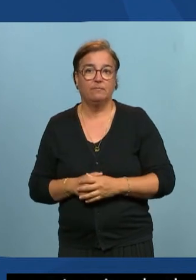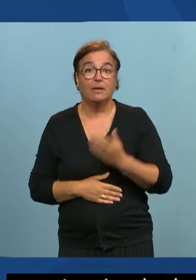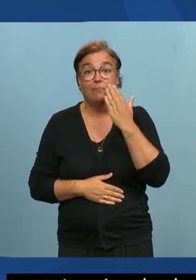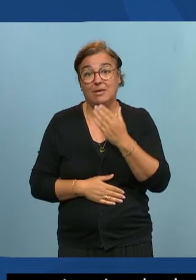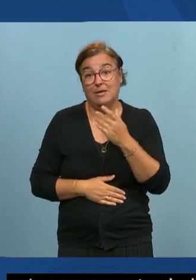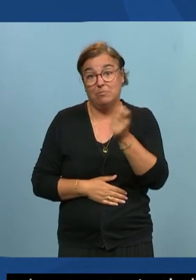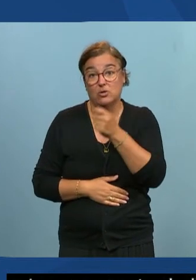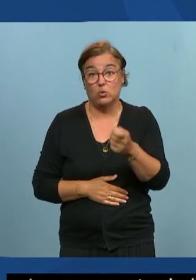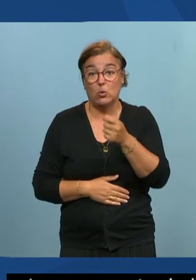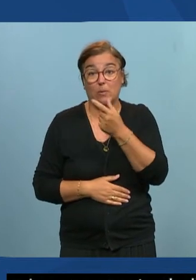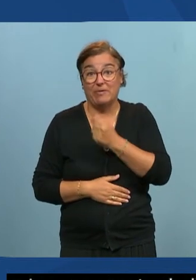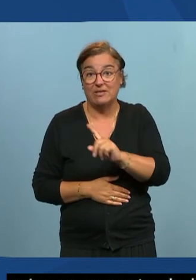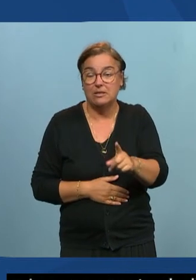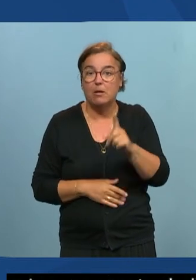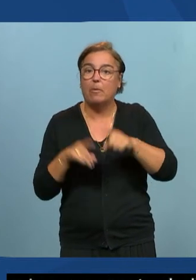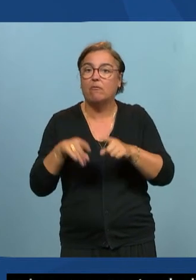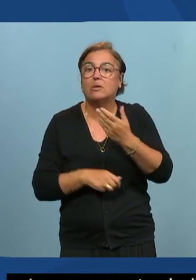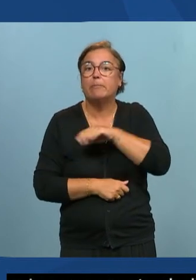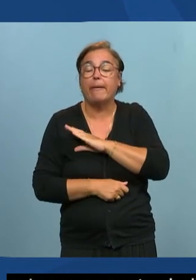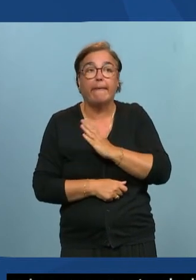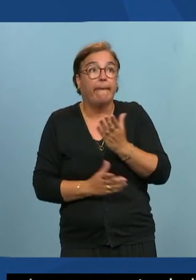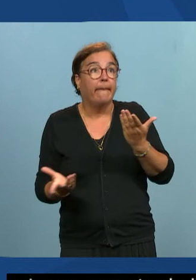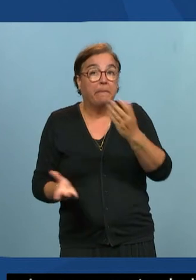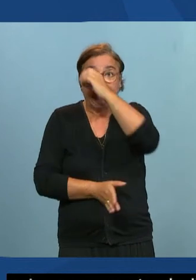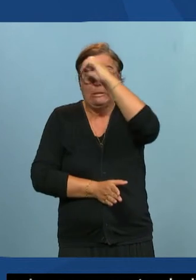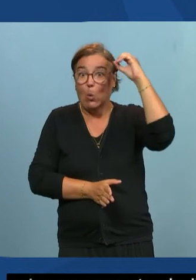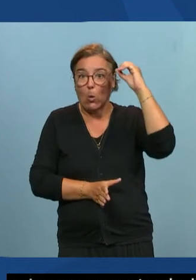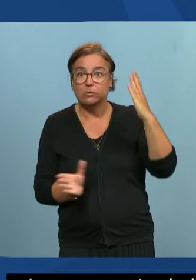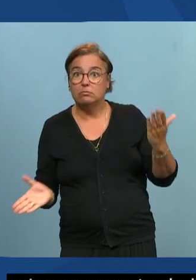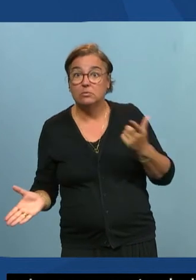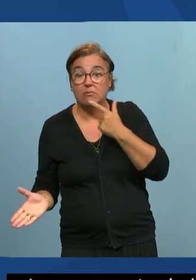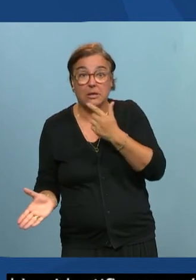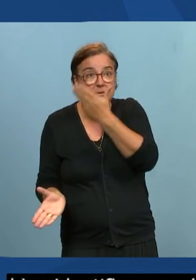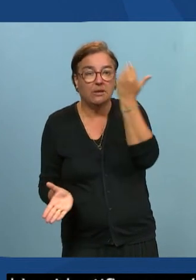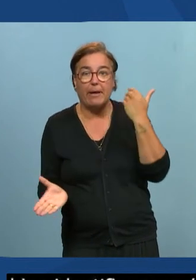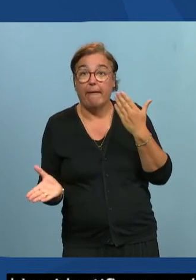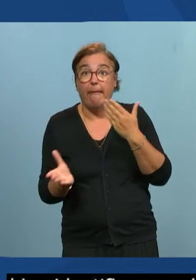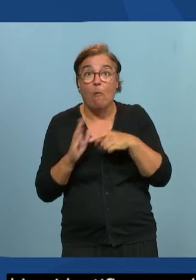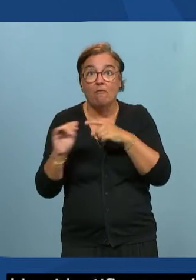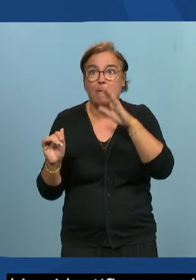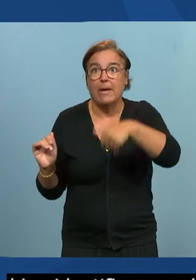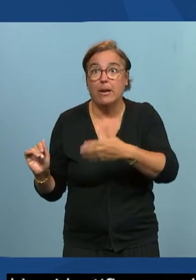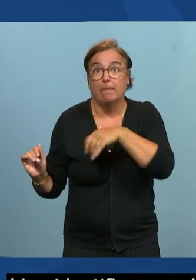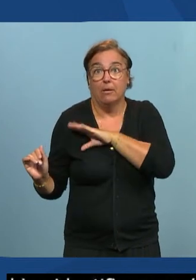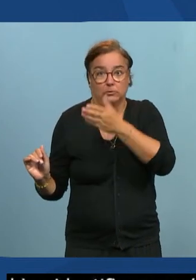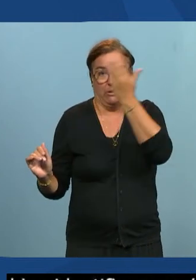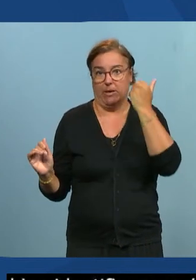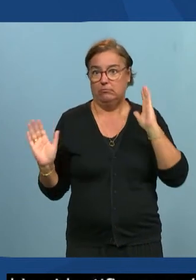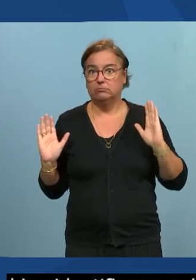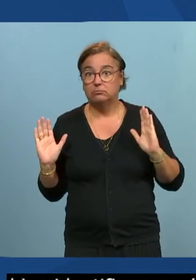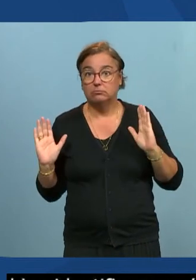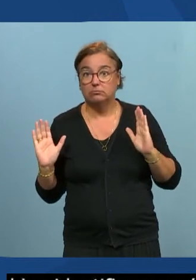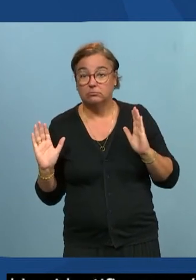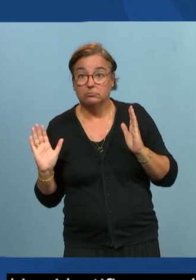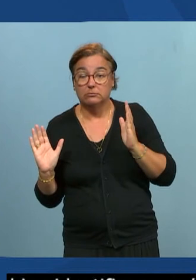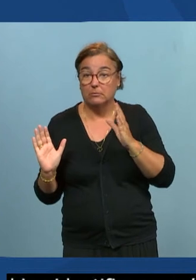Elie souvent c'est simplement par les connaissances totales du sujet et on le fait mal parce qu'on sait pas qu'en faisant autrement